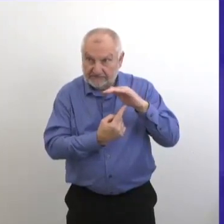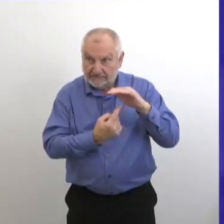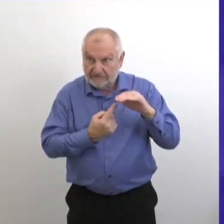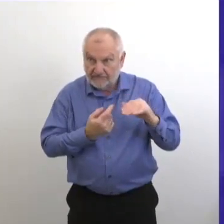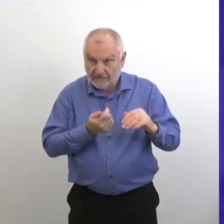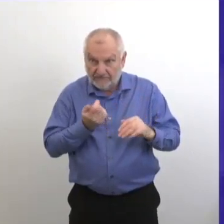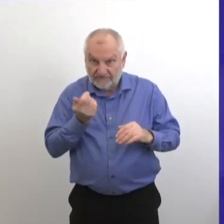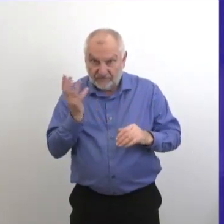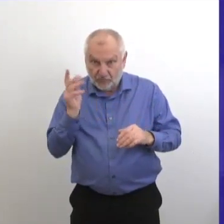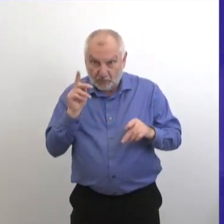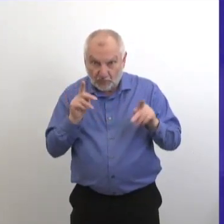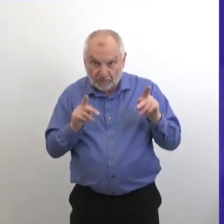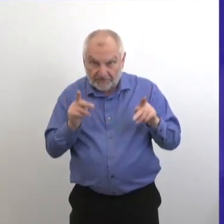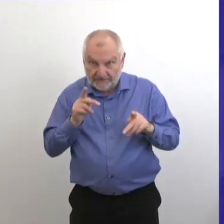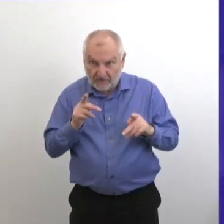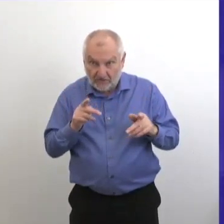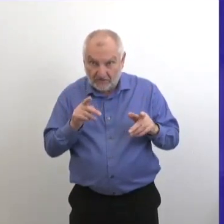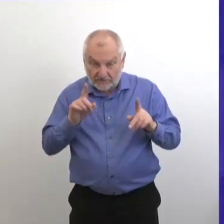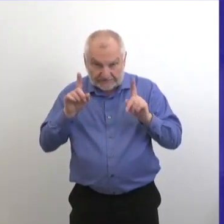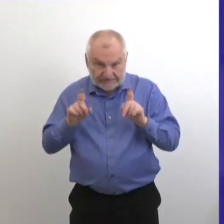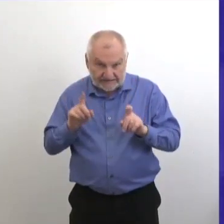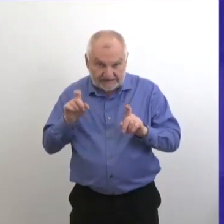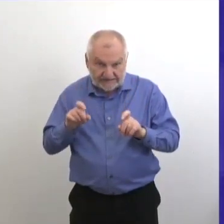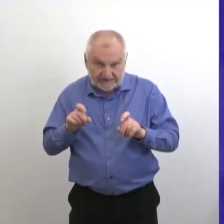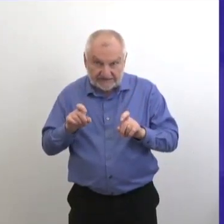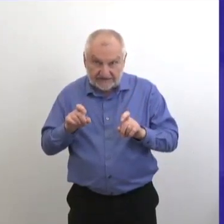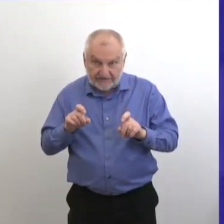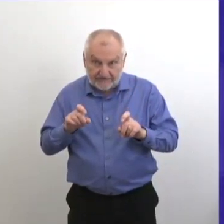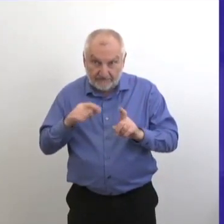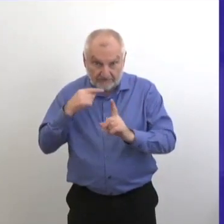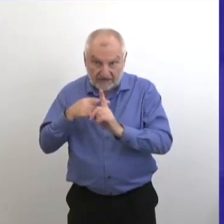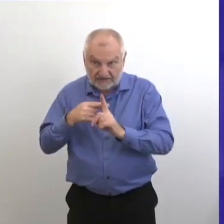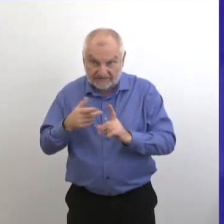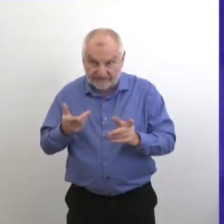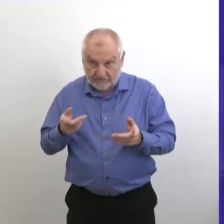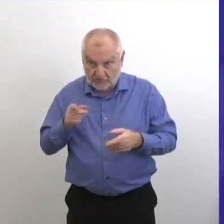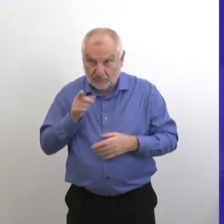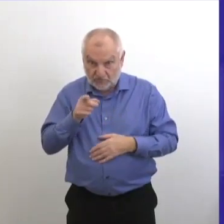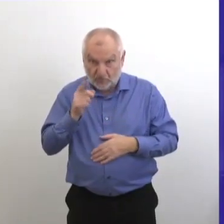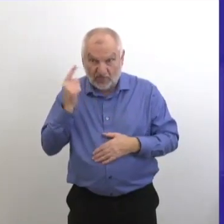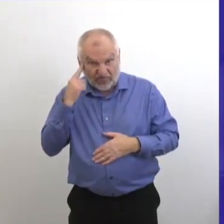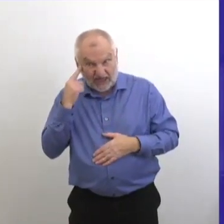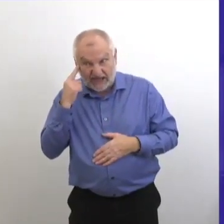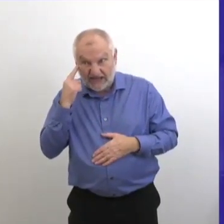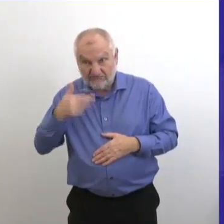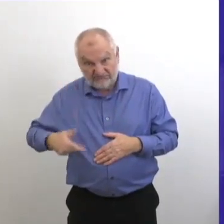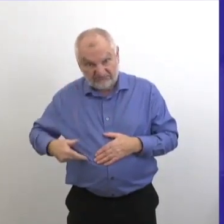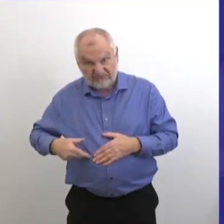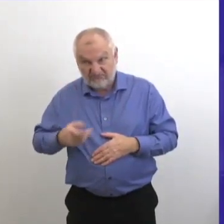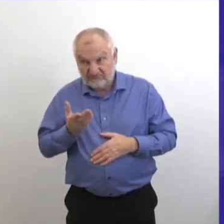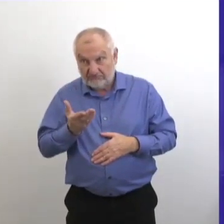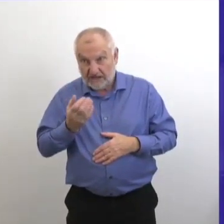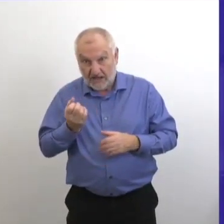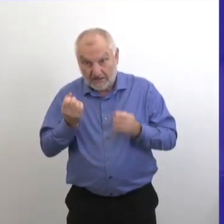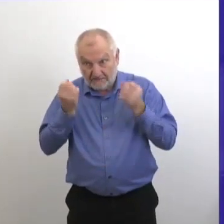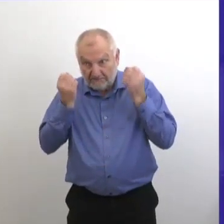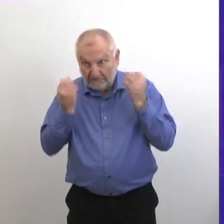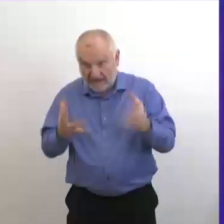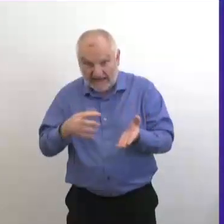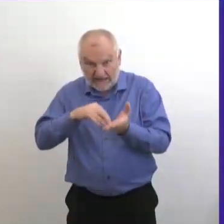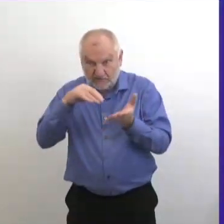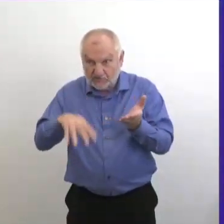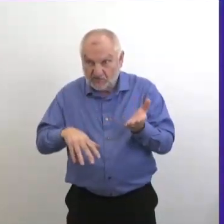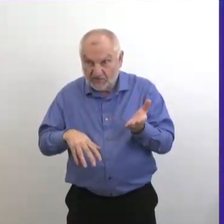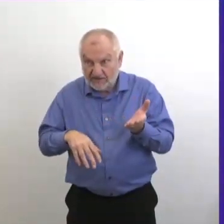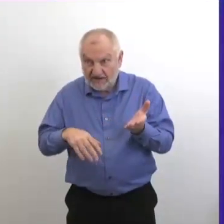et il y avait eu des cas asymptomatiques qui ont été détectés par dépistage. Donc, est-ce que vous pensez que nous avons des enfants qui sont à l'école en ce